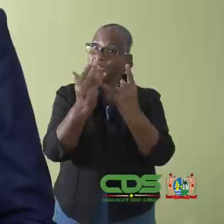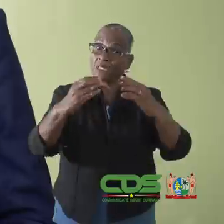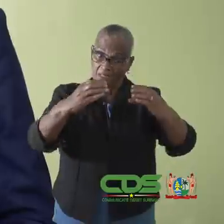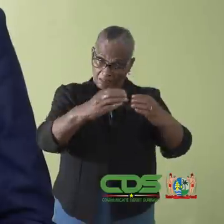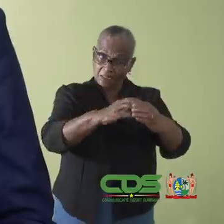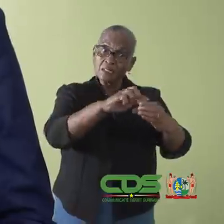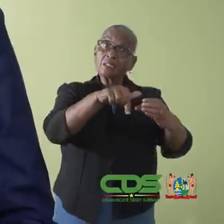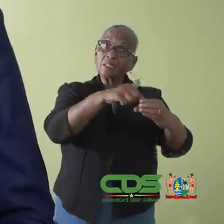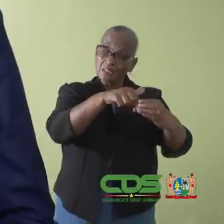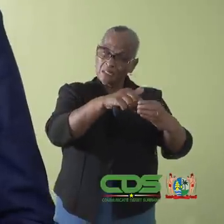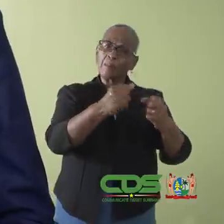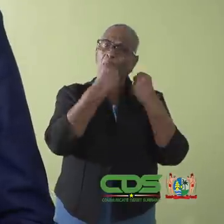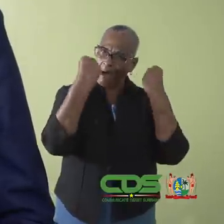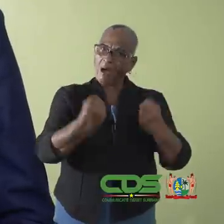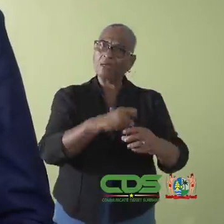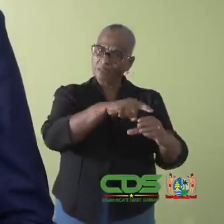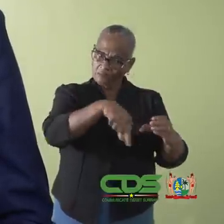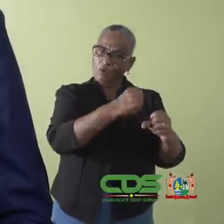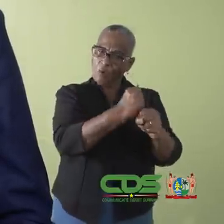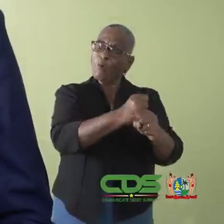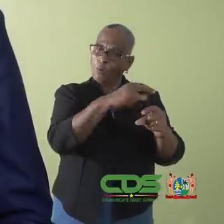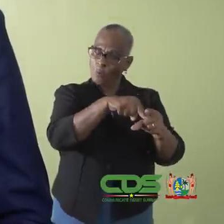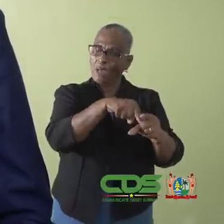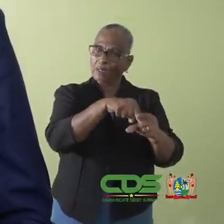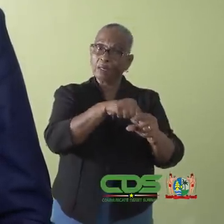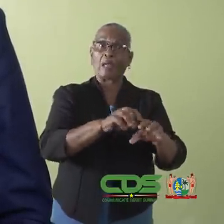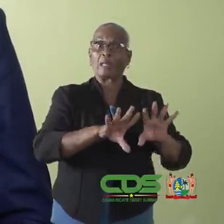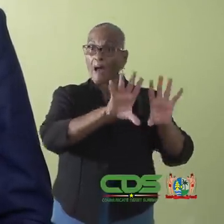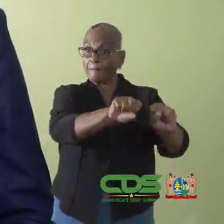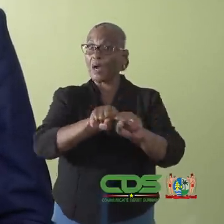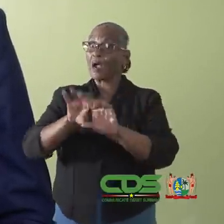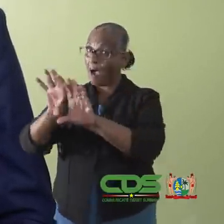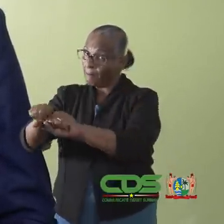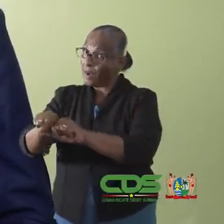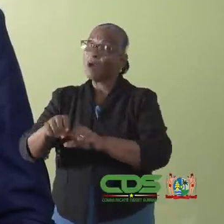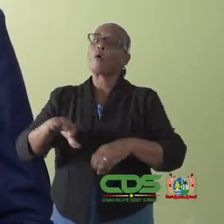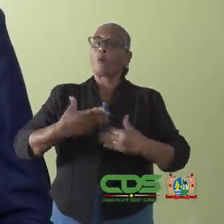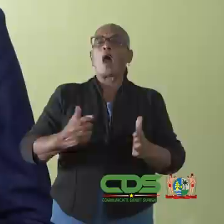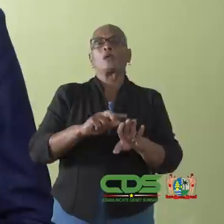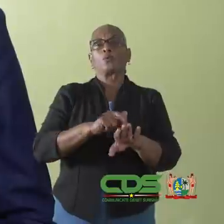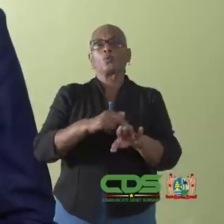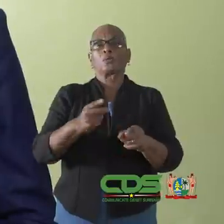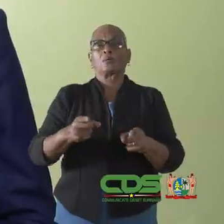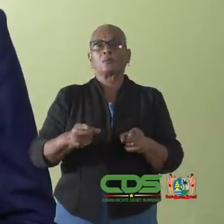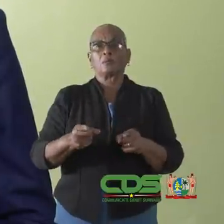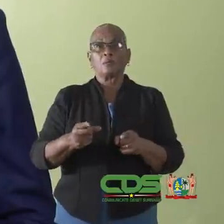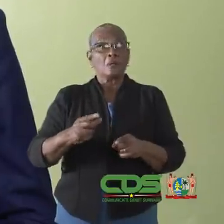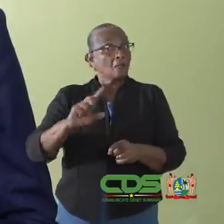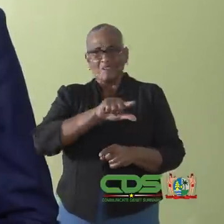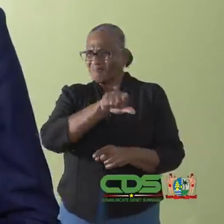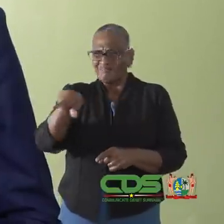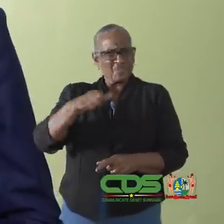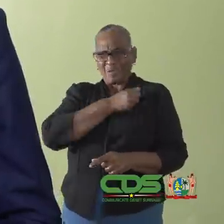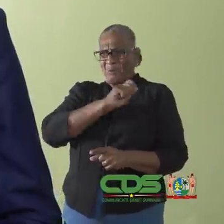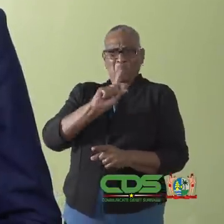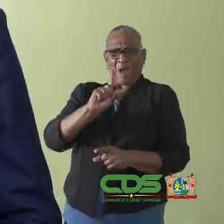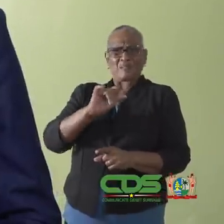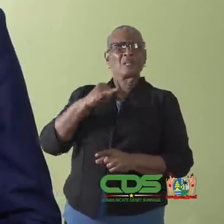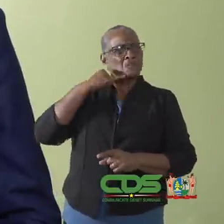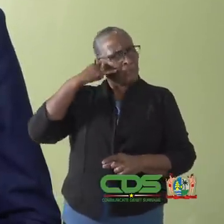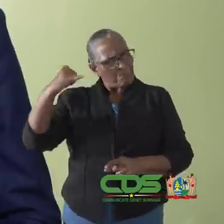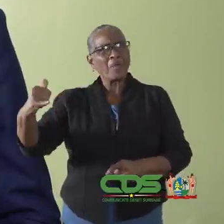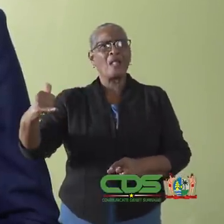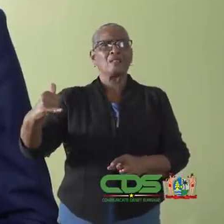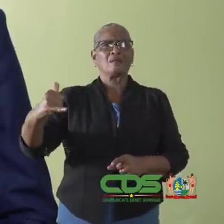COVID-19 Quick Response Team is nog steeds actief en treedt waar nodig handhavend op. Schroomt u